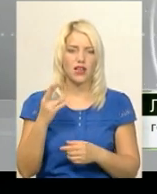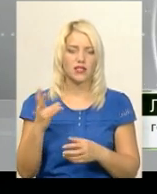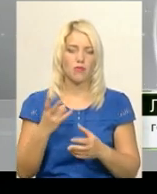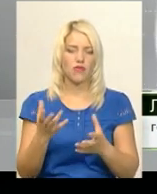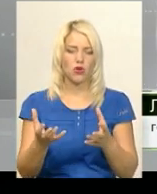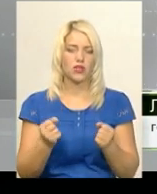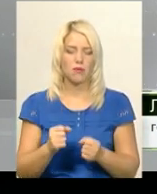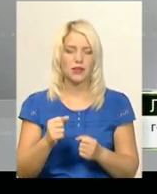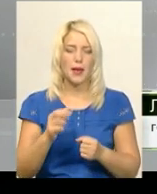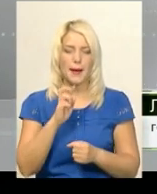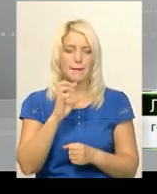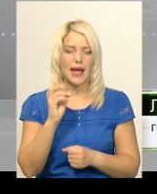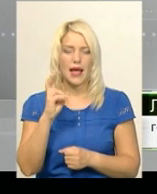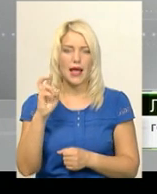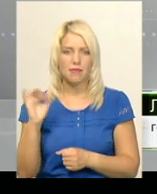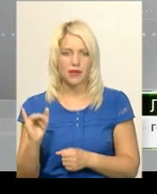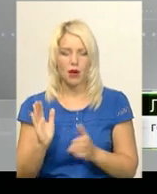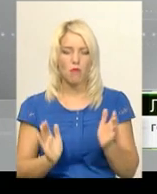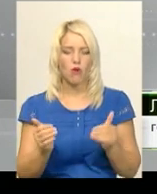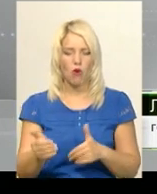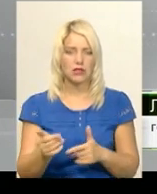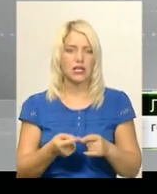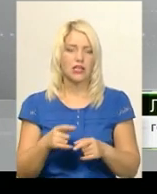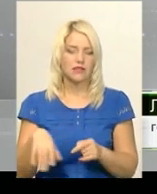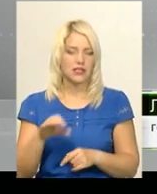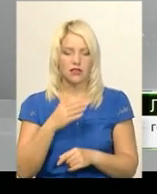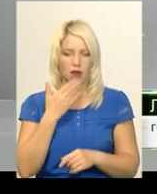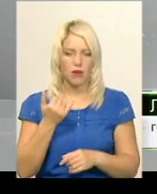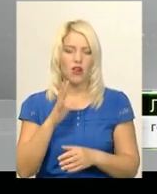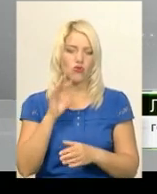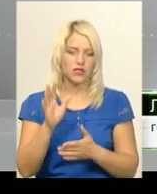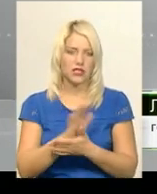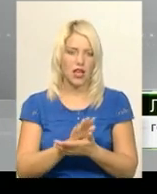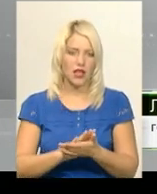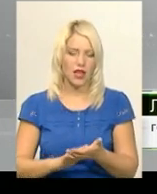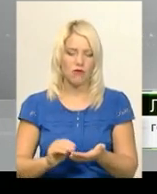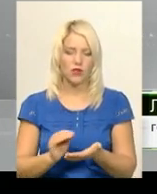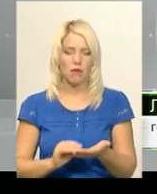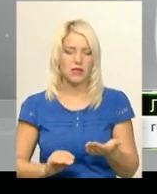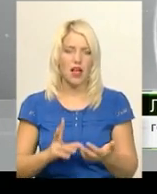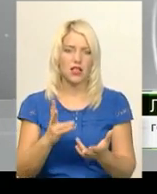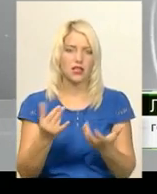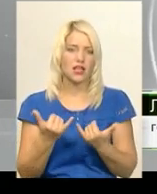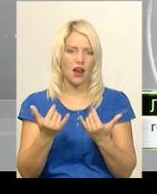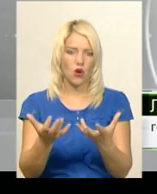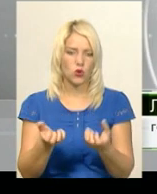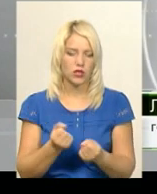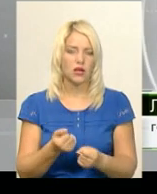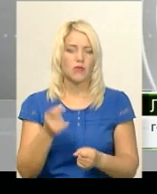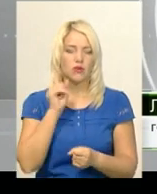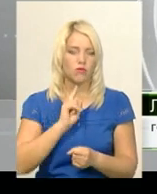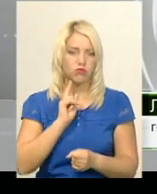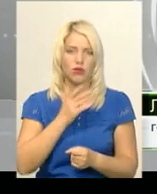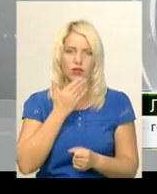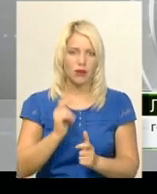бебі-бокси. Їх поки що в нас немає, але всі написали вони заяву на отримання, і наскільки в нас інформація з міністерства, то, що поки вони не